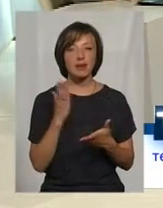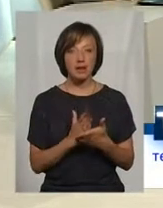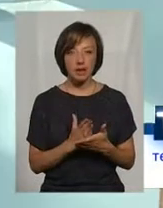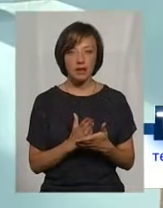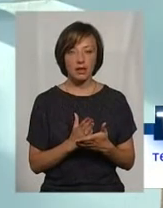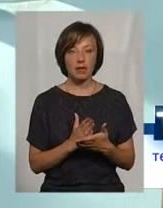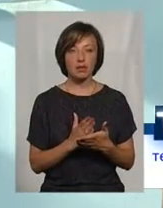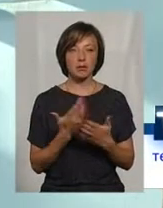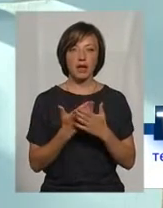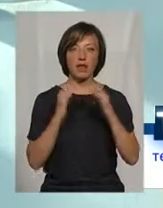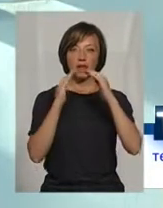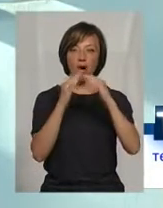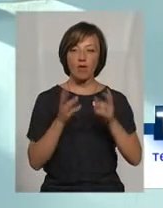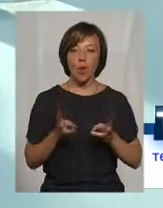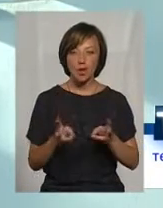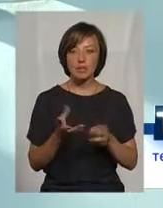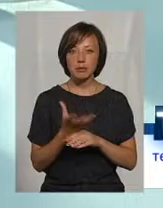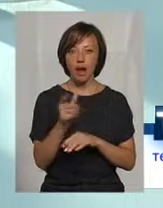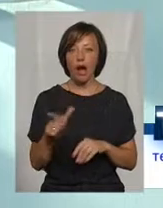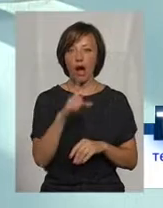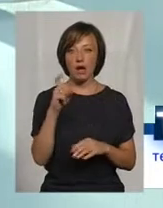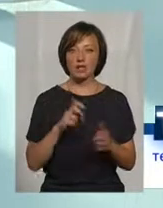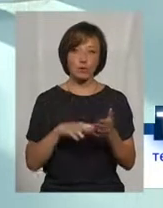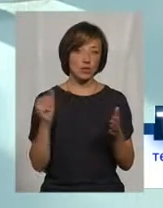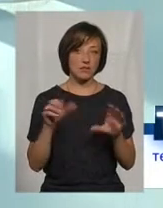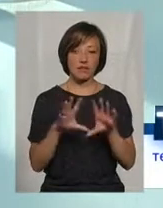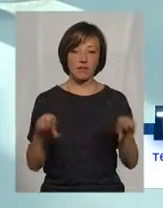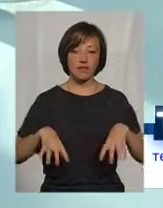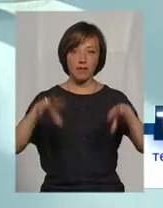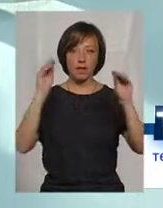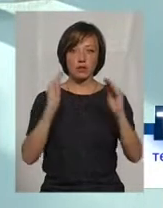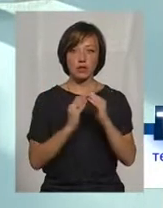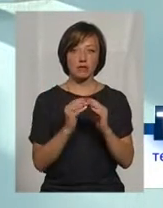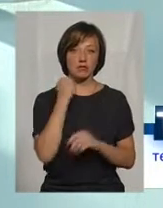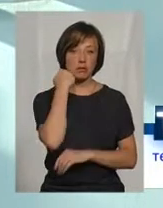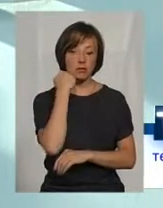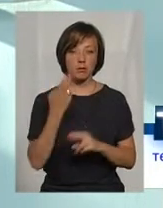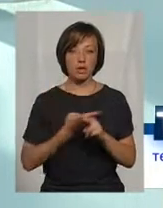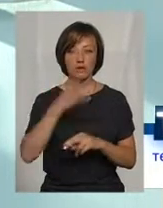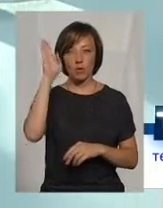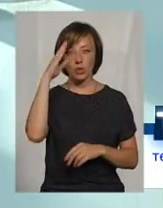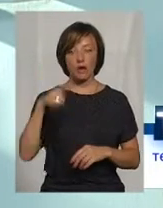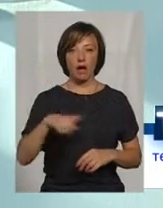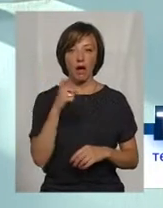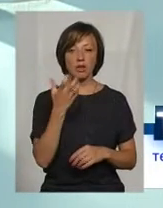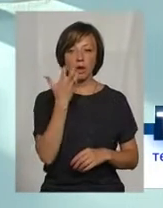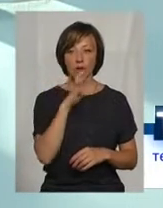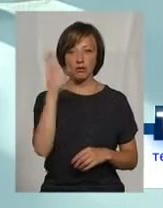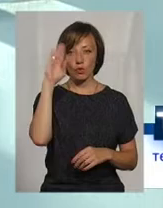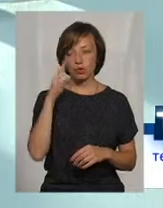Услуги, де дахові котельні не заплатили, газ відключили. І все, весь будинок сидить без води, без гарячої води, без тепла.